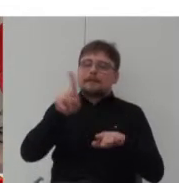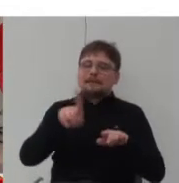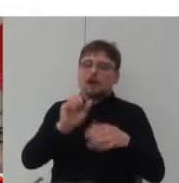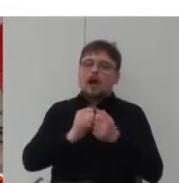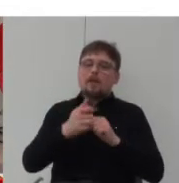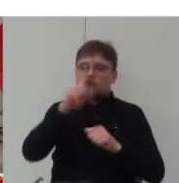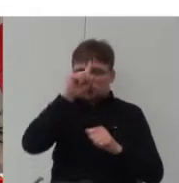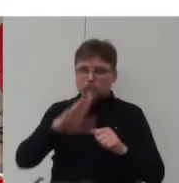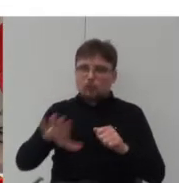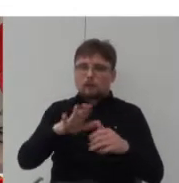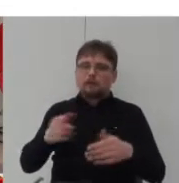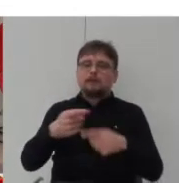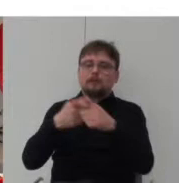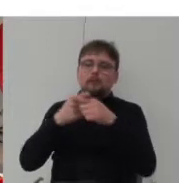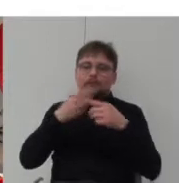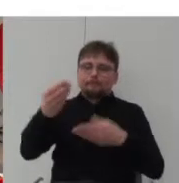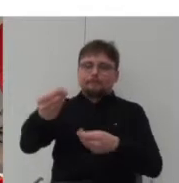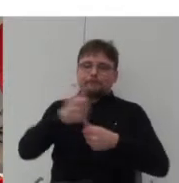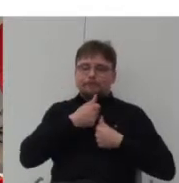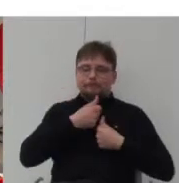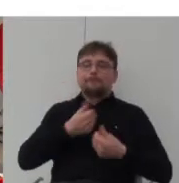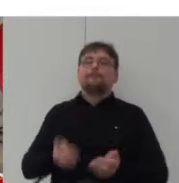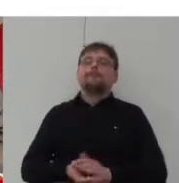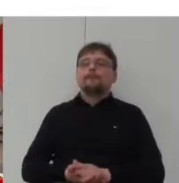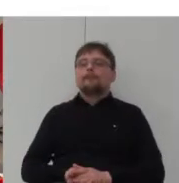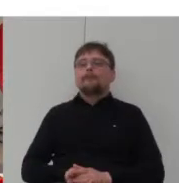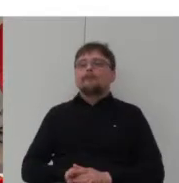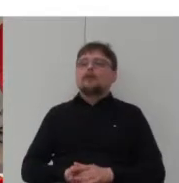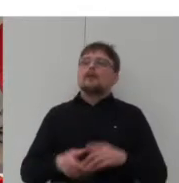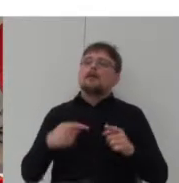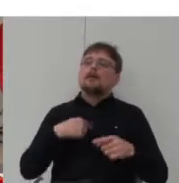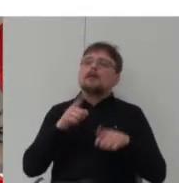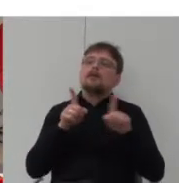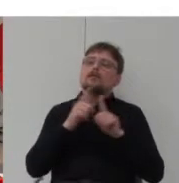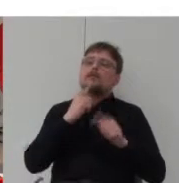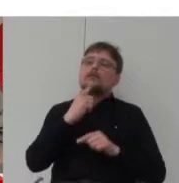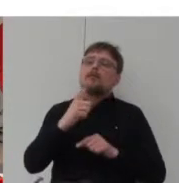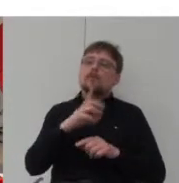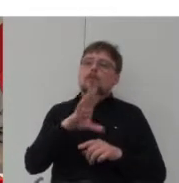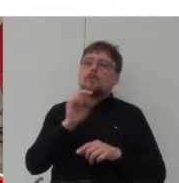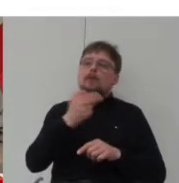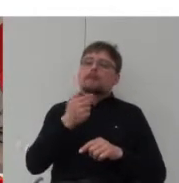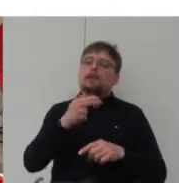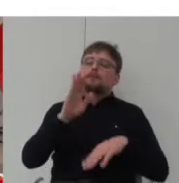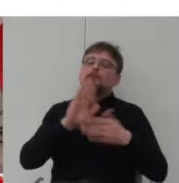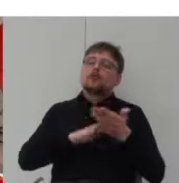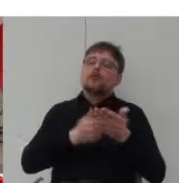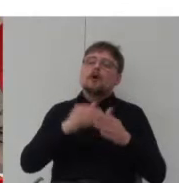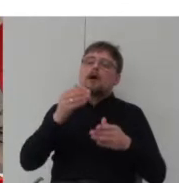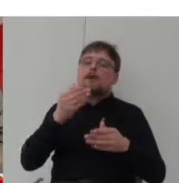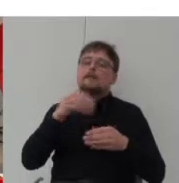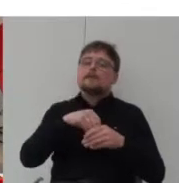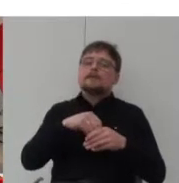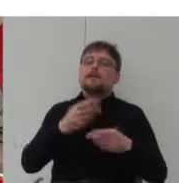współdzielniami a także na przykładach gdzie tworzona jest lokalna wspólnota dlatego kiedy